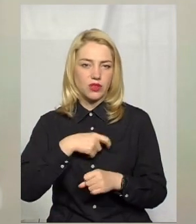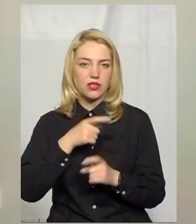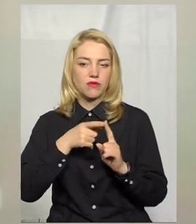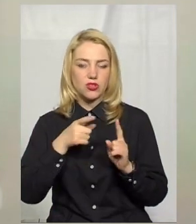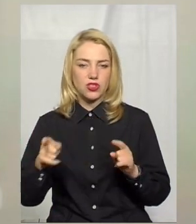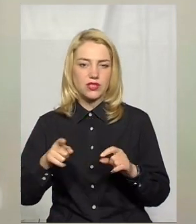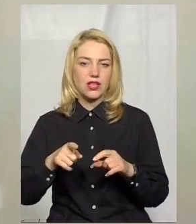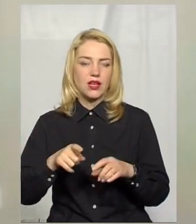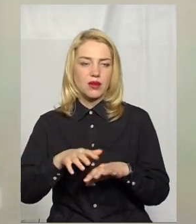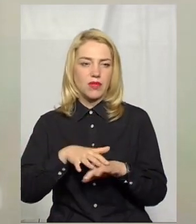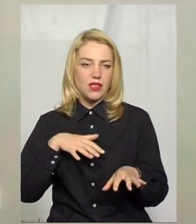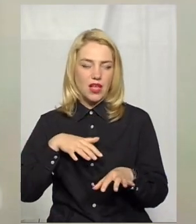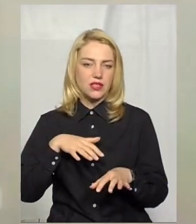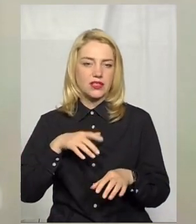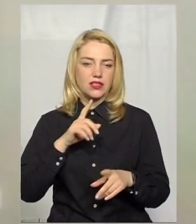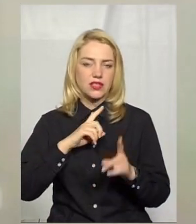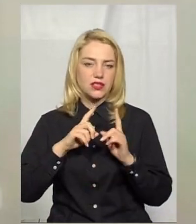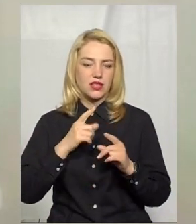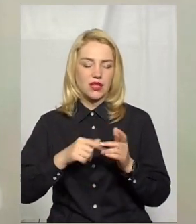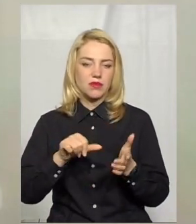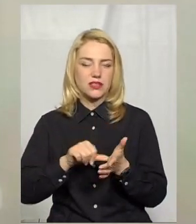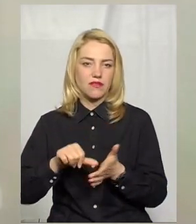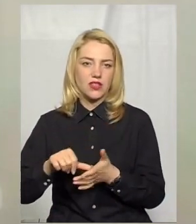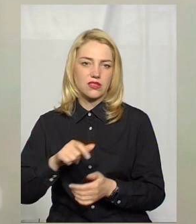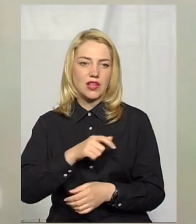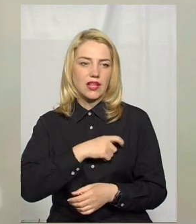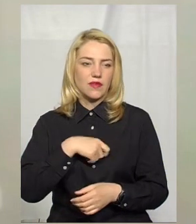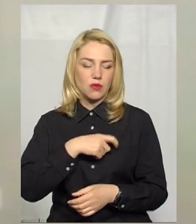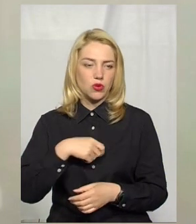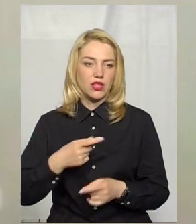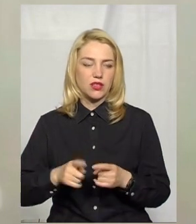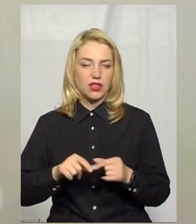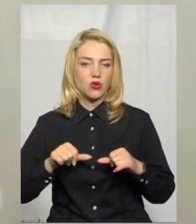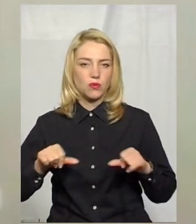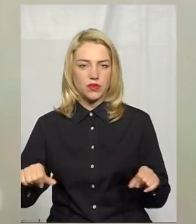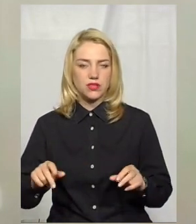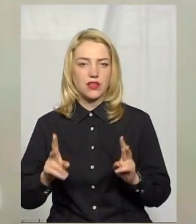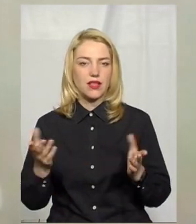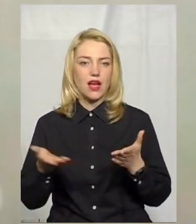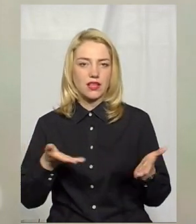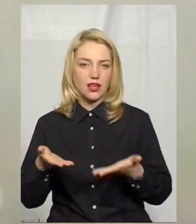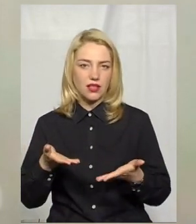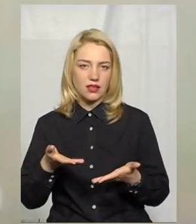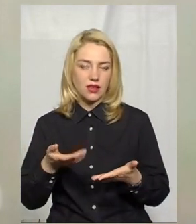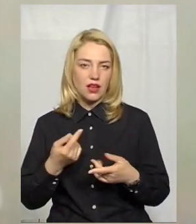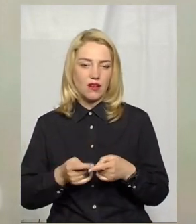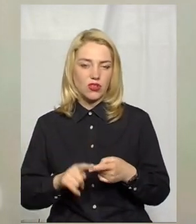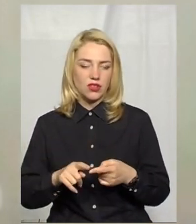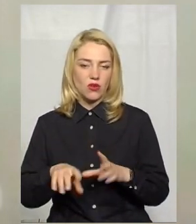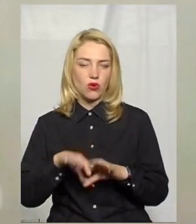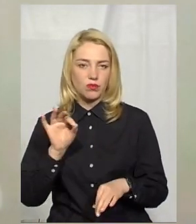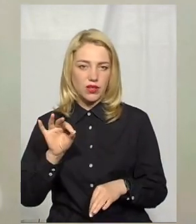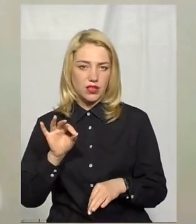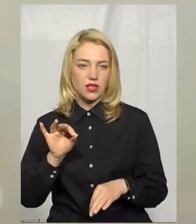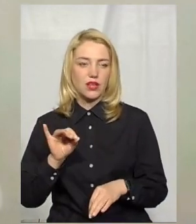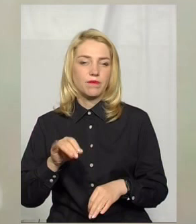Депутатів І представництво депутатів У тих комісіях В яких вони обрані